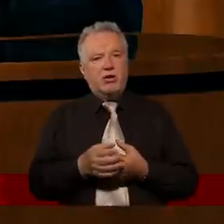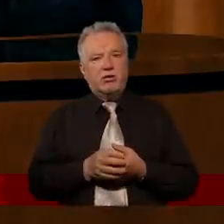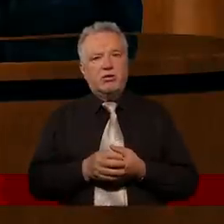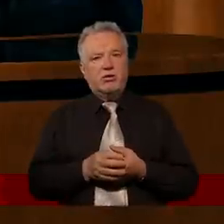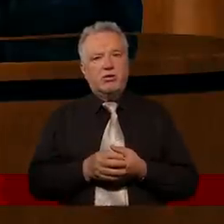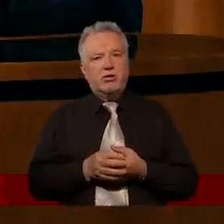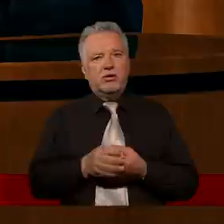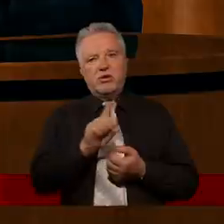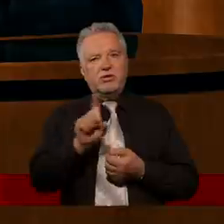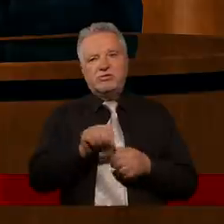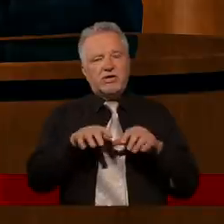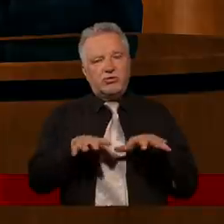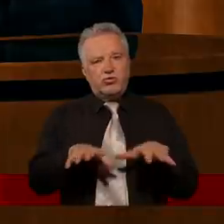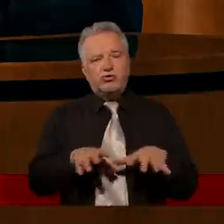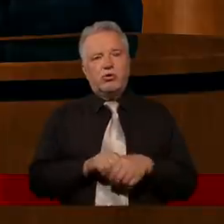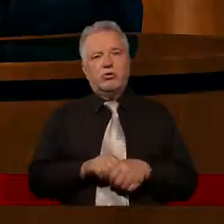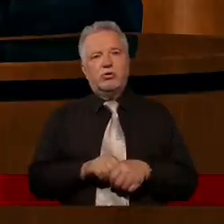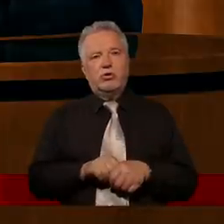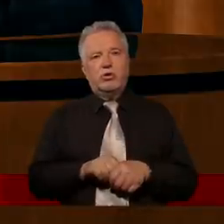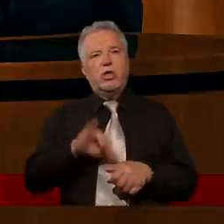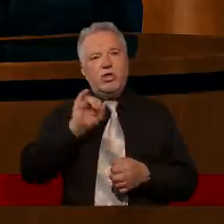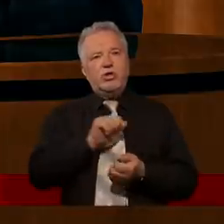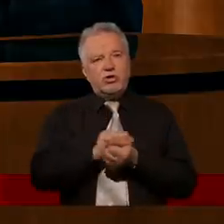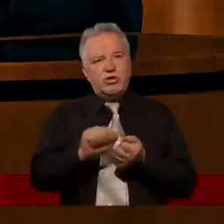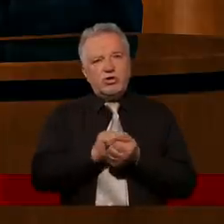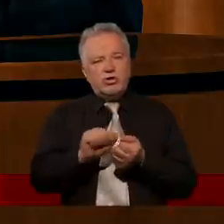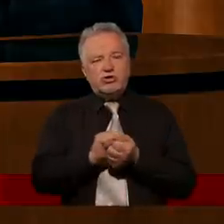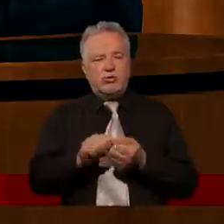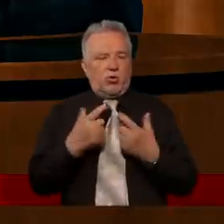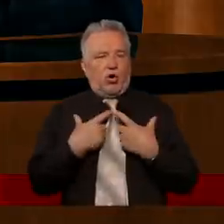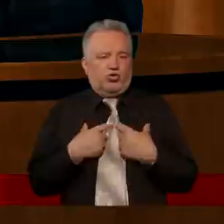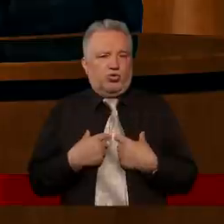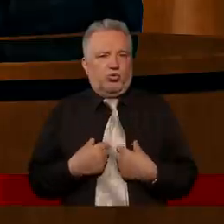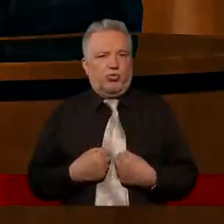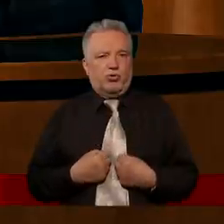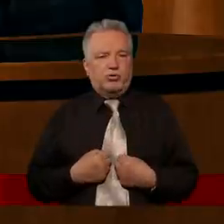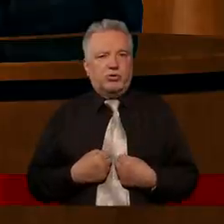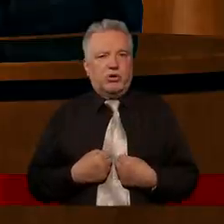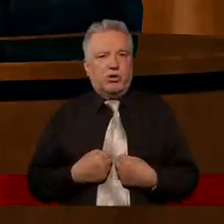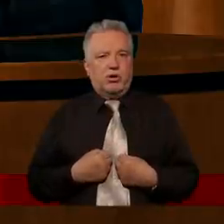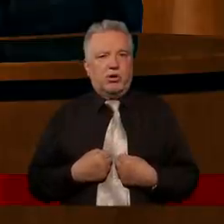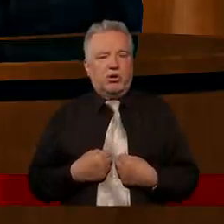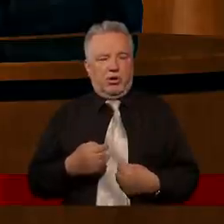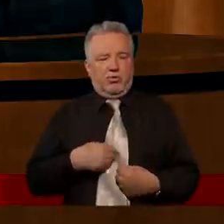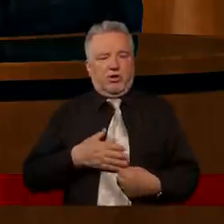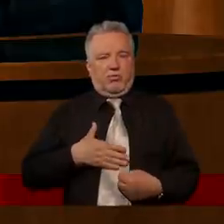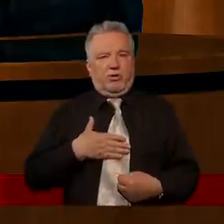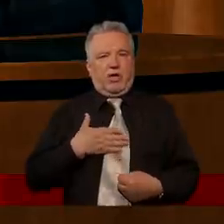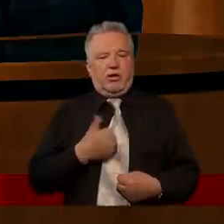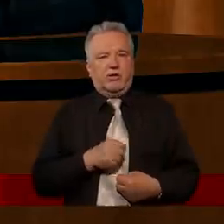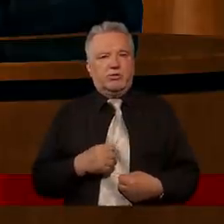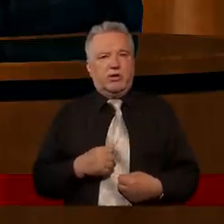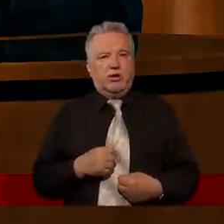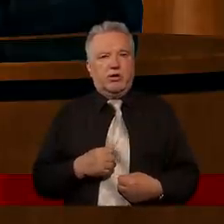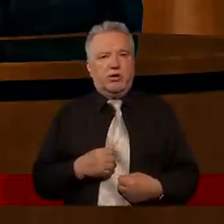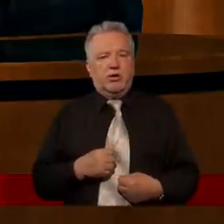za dużo nawet. Po prostu niszczymy ich osobowość i tak mi się przynajmniej wydaje, bo